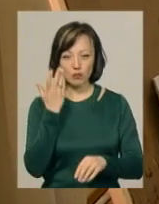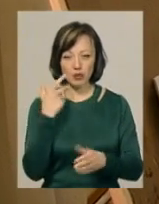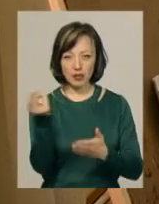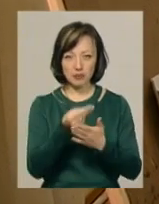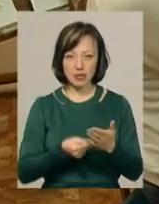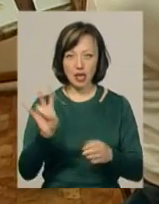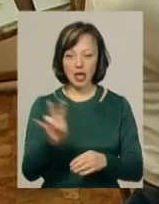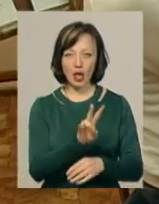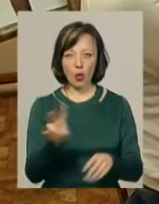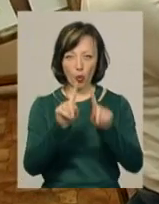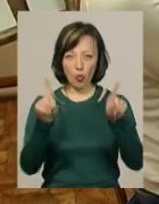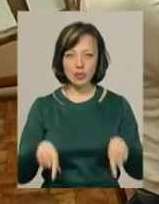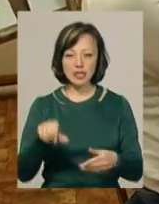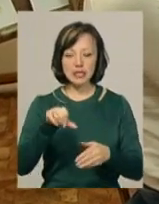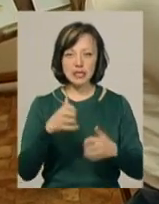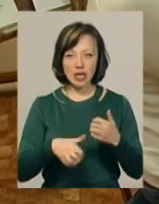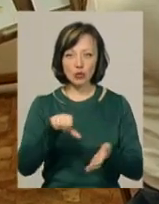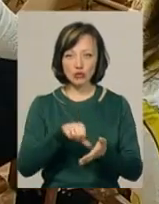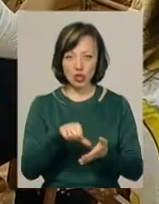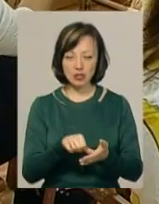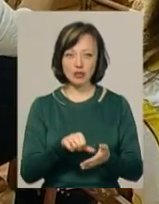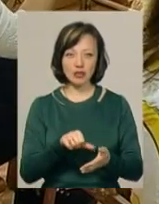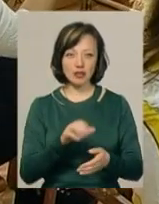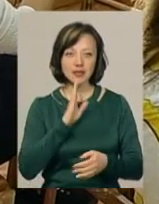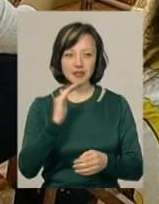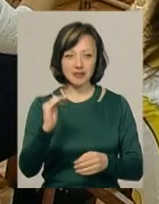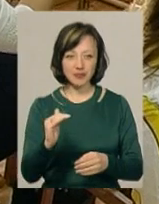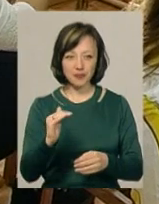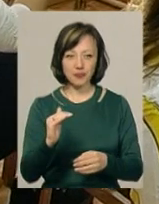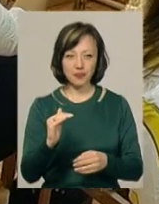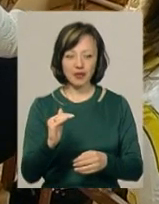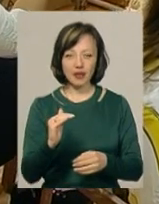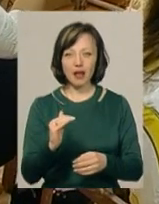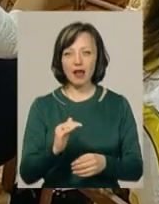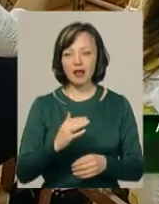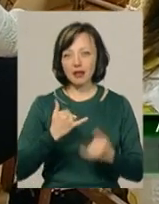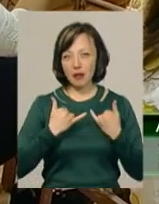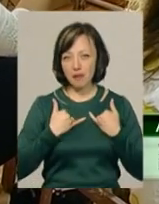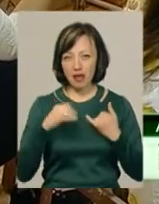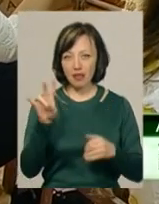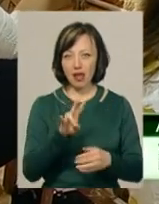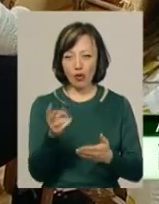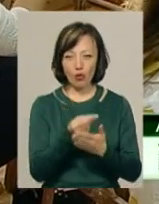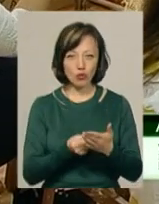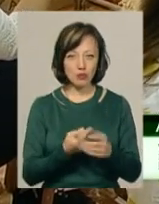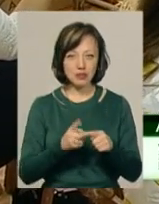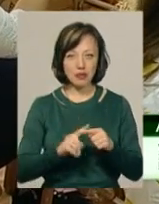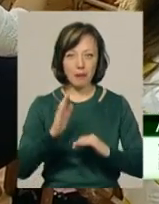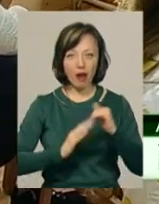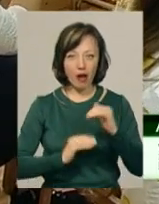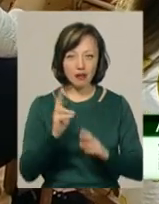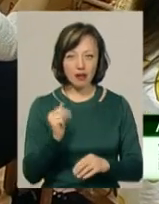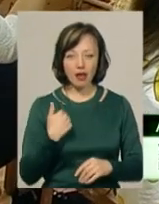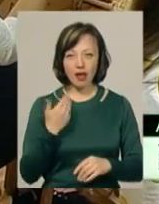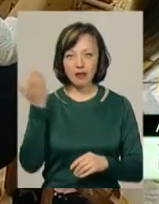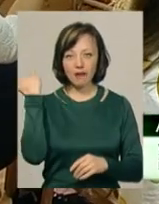написанні ікон. Серед учасників майстер-класу – Настя Чернюк. Для мене іконопис – по-перше, практика. Я давно